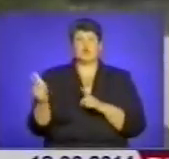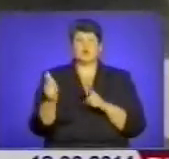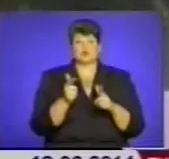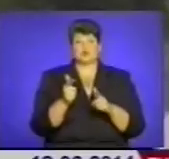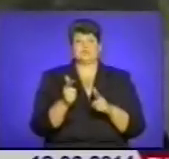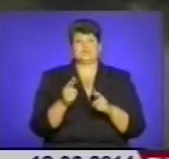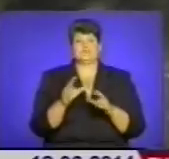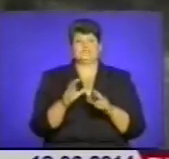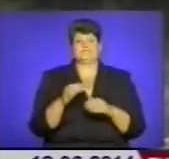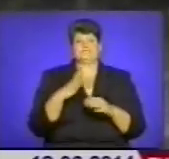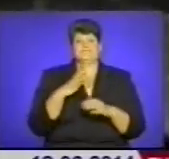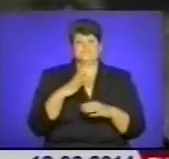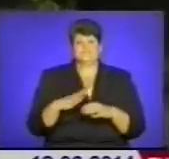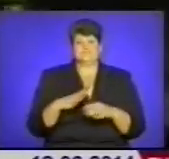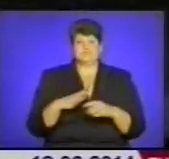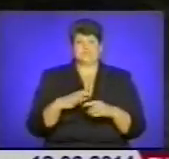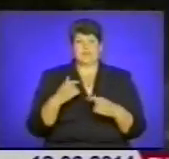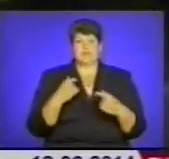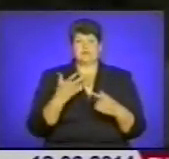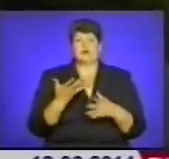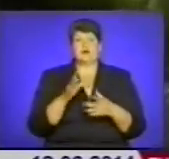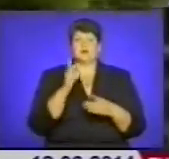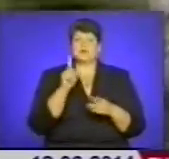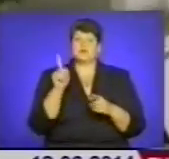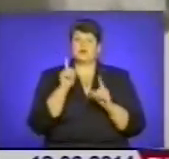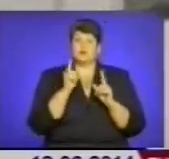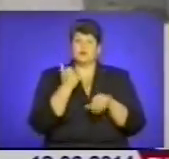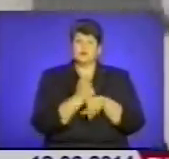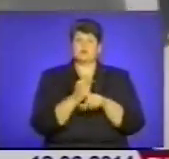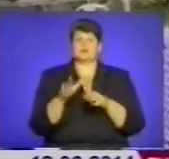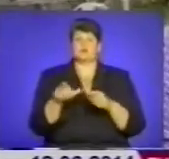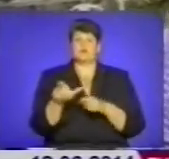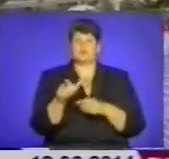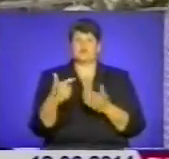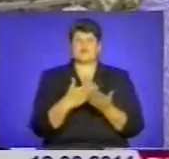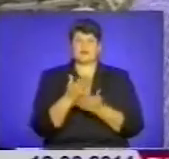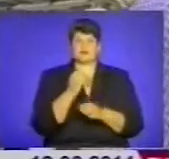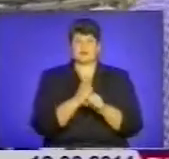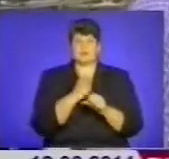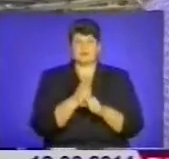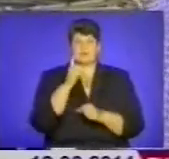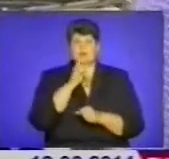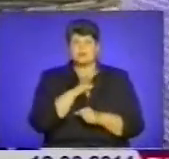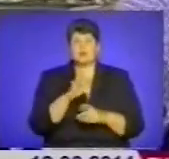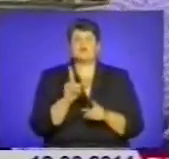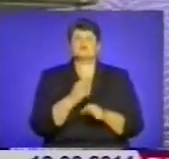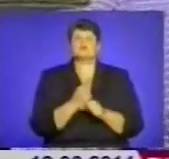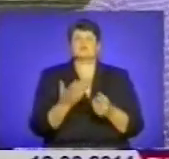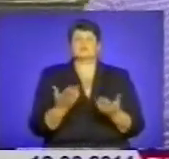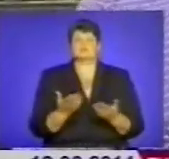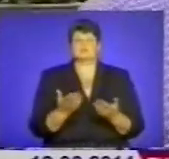тимчасовими незручностями, аби лише дорогу якісно відремонтували. Та незручно зараз тут, але що зробити?